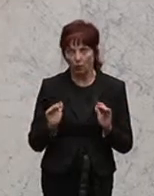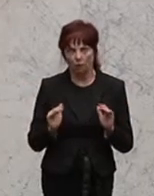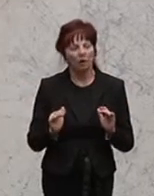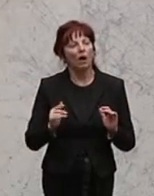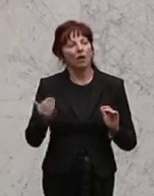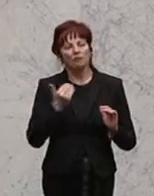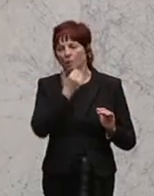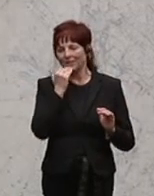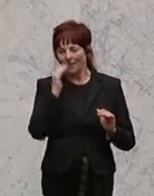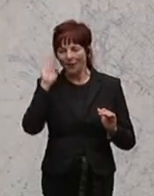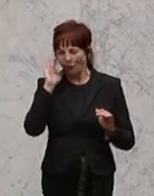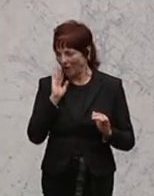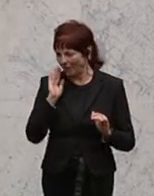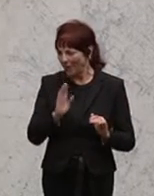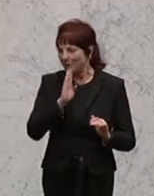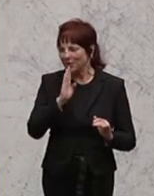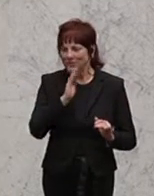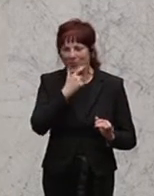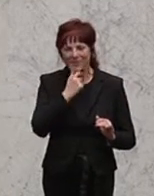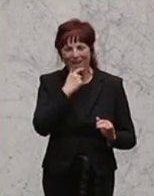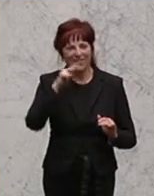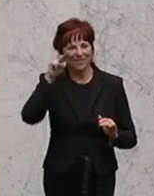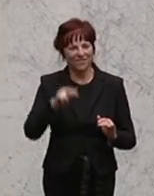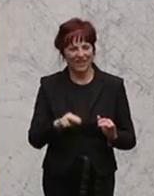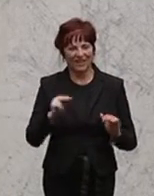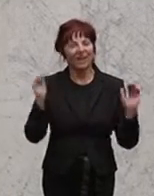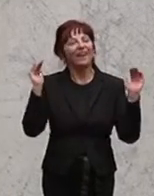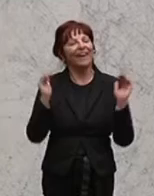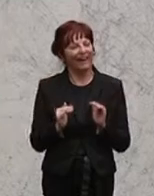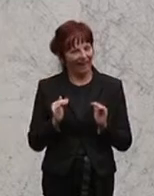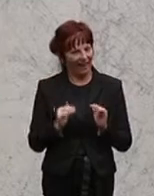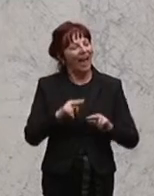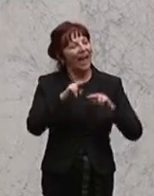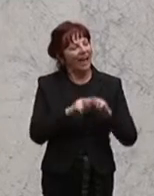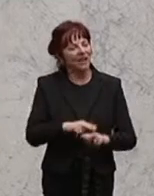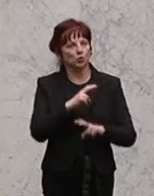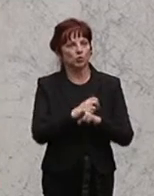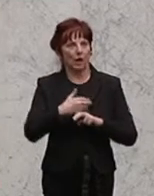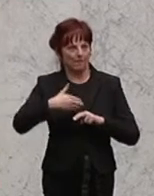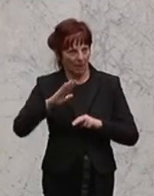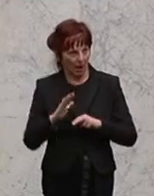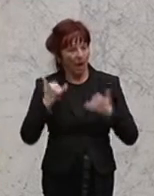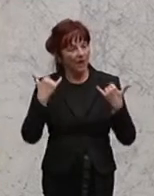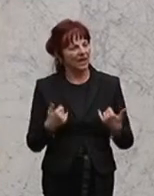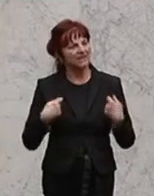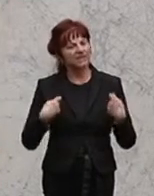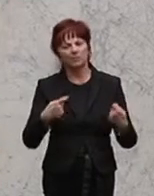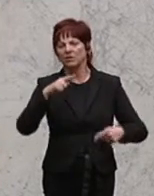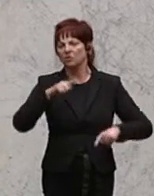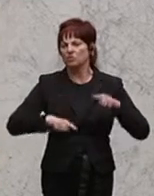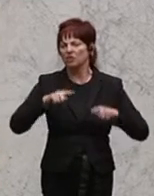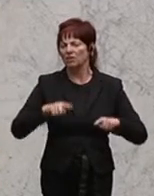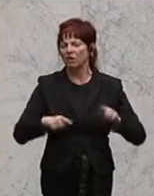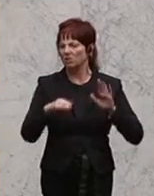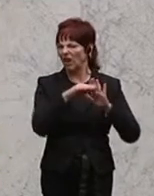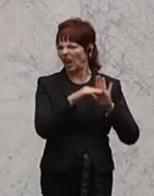Wien wesentlich niedriger ist als im Rest von Österreich. Jetzt gibt es unterschiedliche Regelungen hinsichtlich